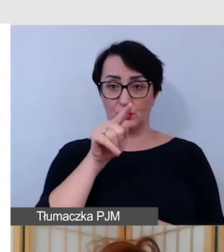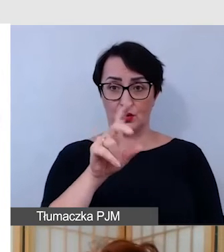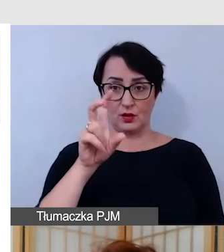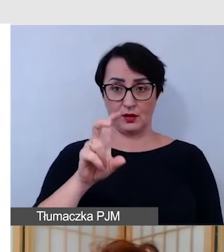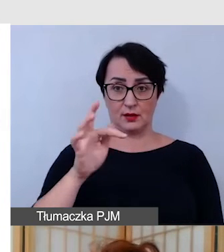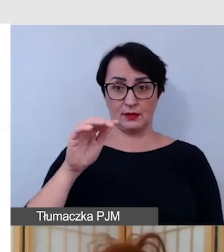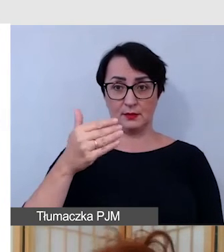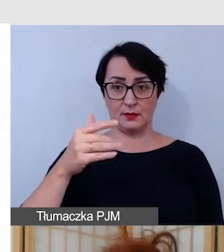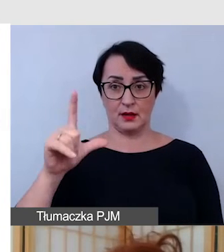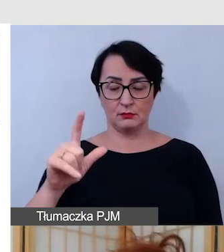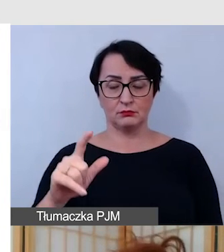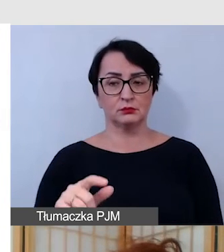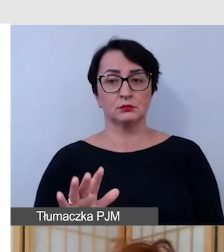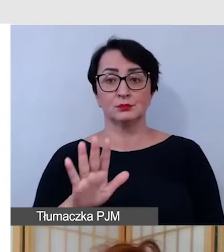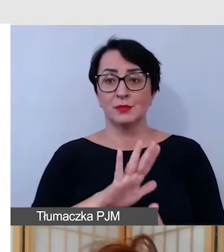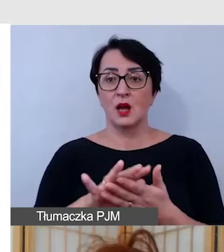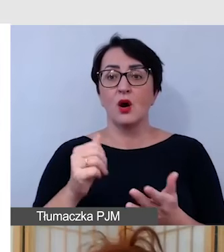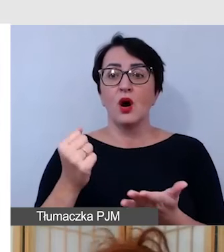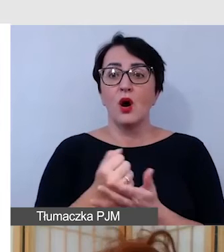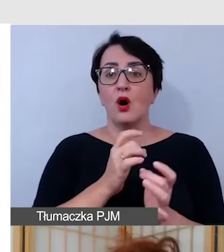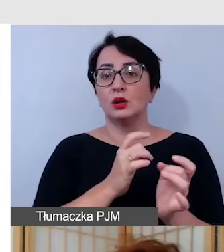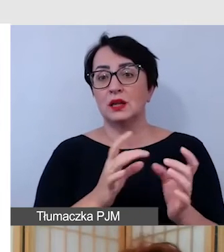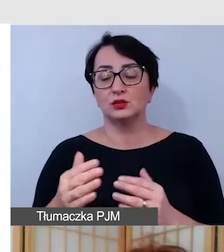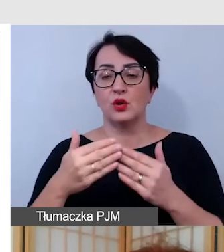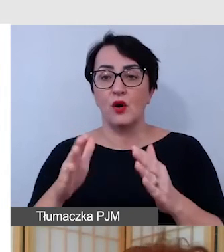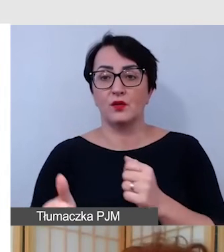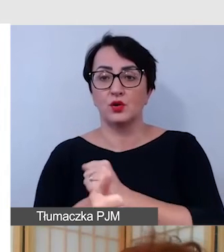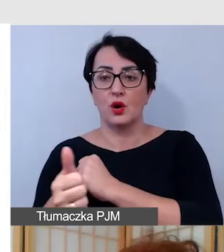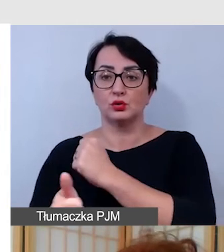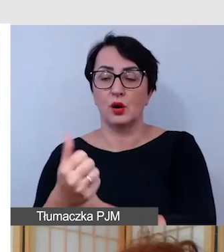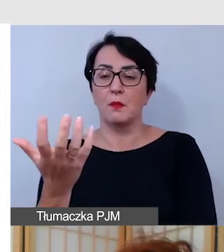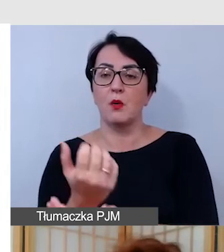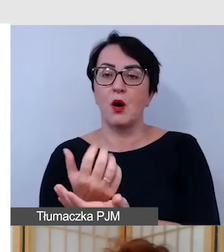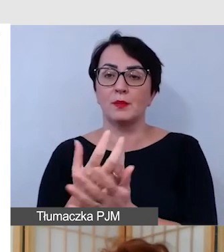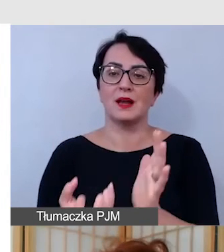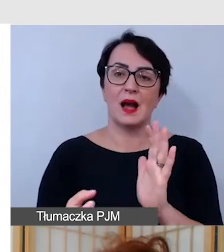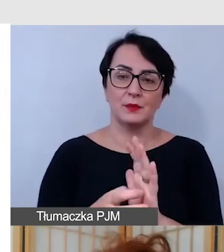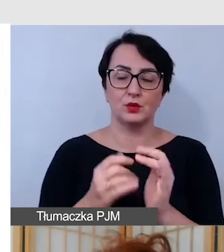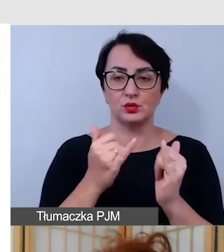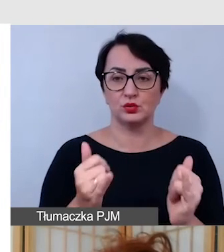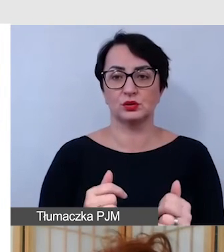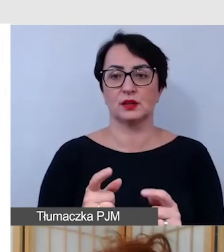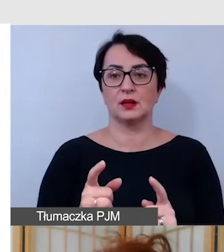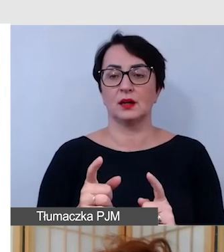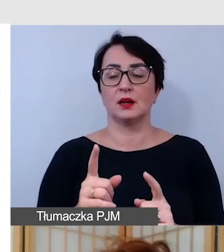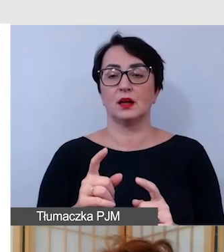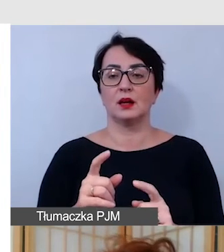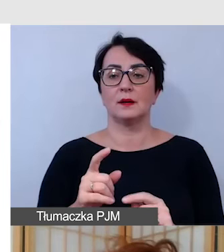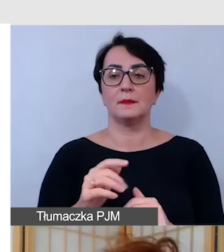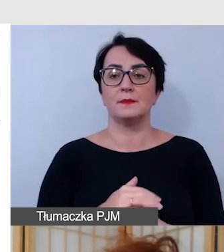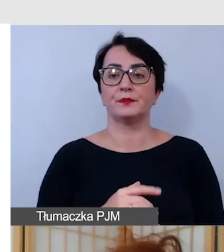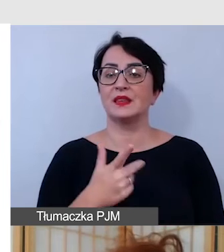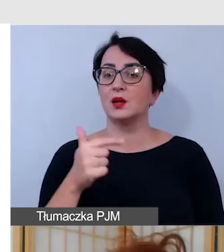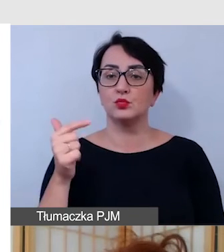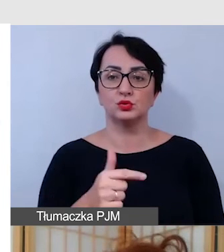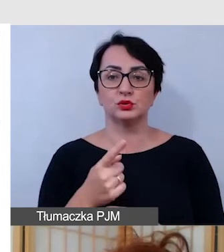informacje bez konieczności otwierania kolejnych dokumentów, pobierania aplikacji, do pobierania tych dokumentów nie